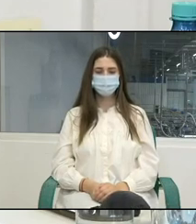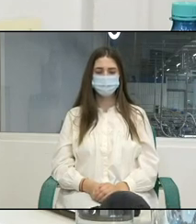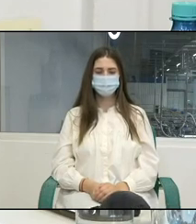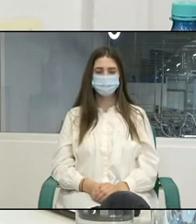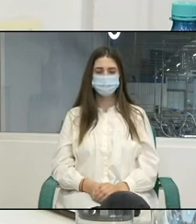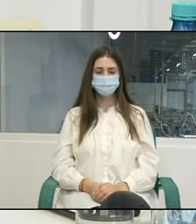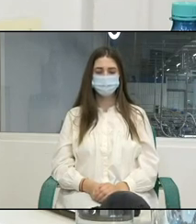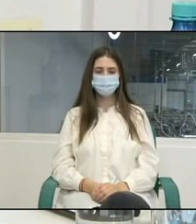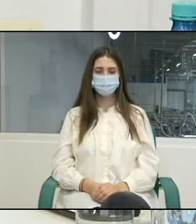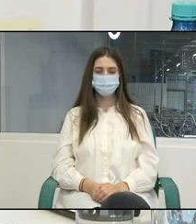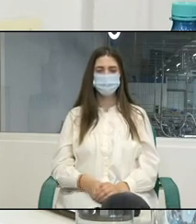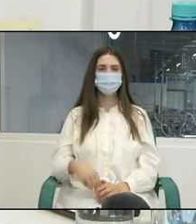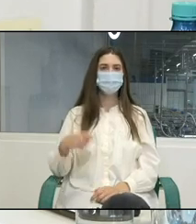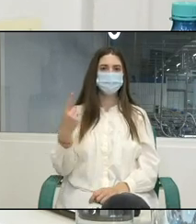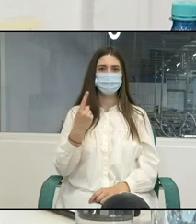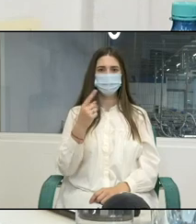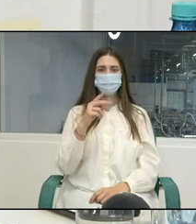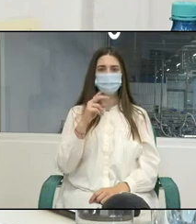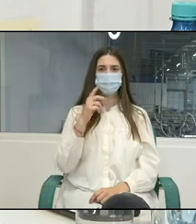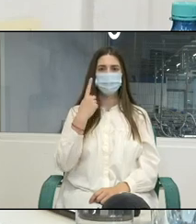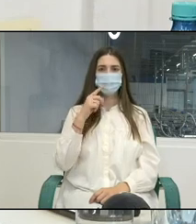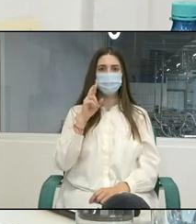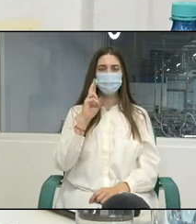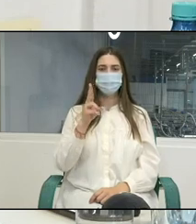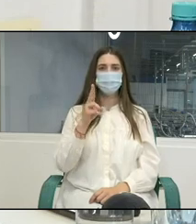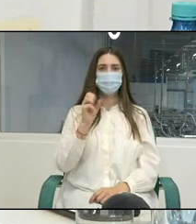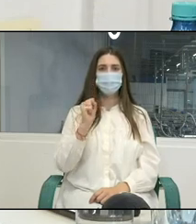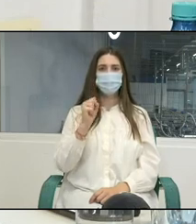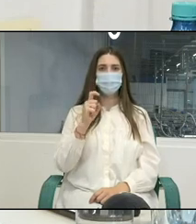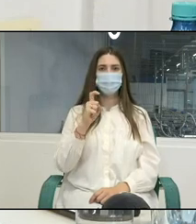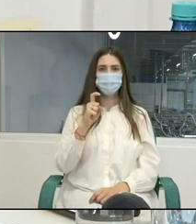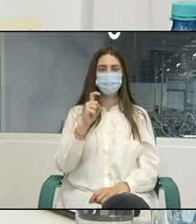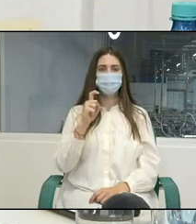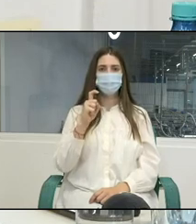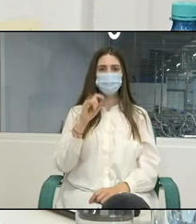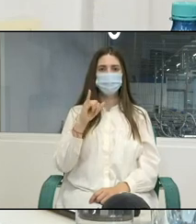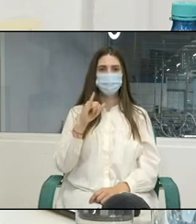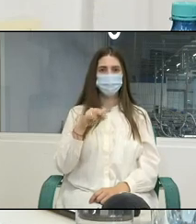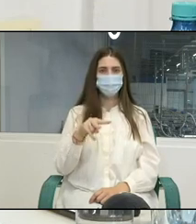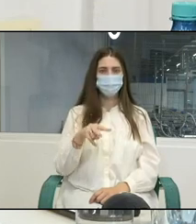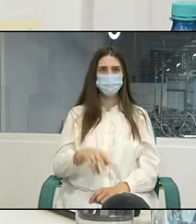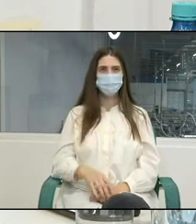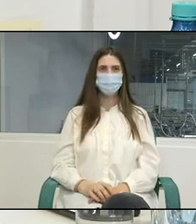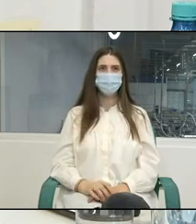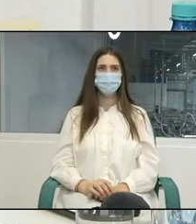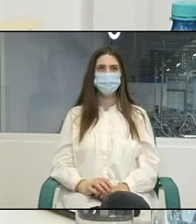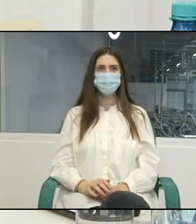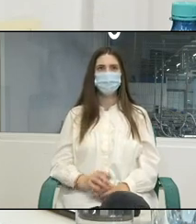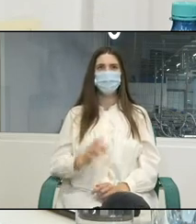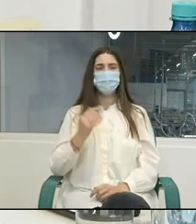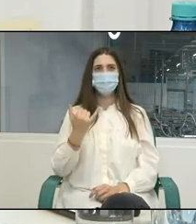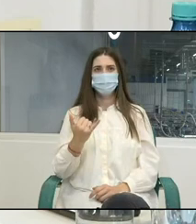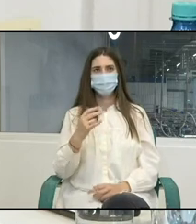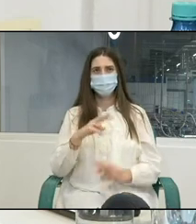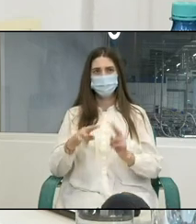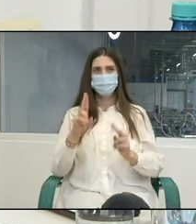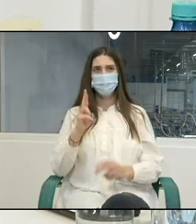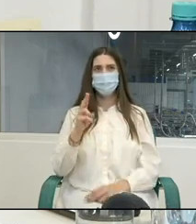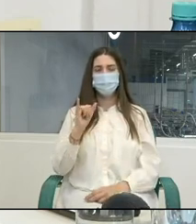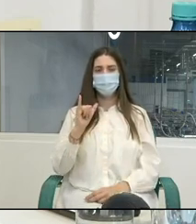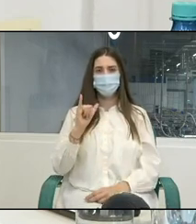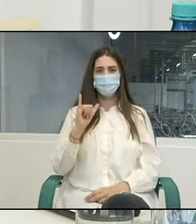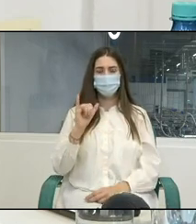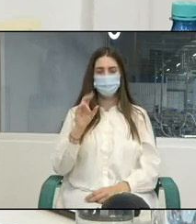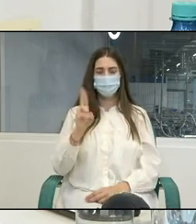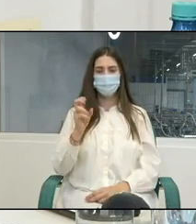în Raiulul Cahul în primul rând cu realizări foarte concrete și la moment se realizează în Cavoșeni și Cantemir și evident lucrul